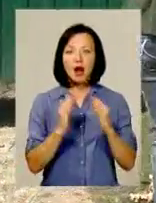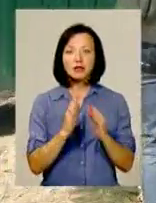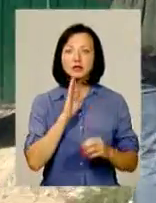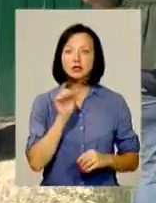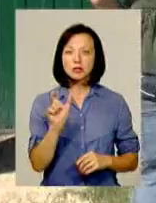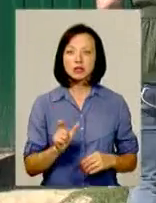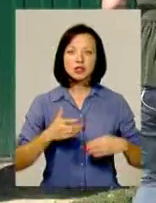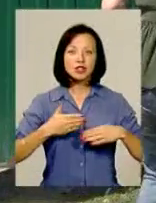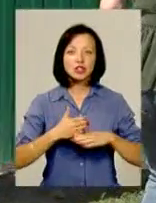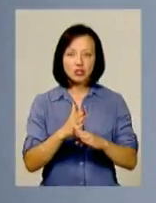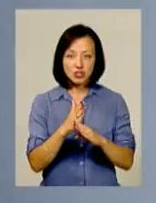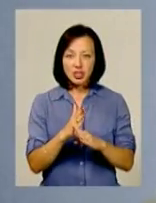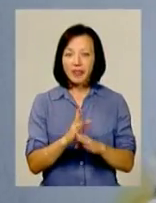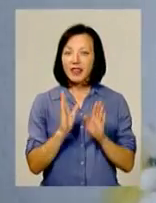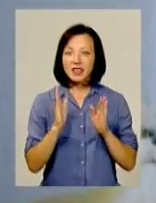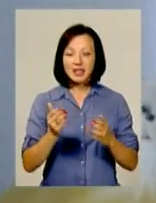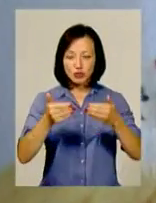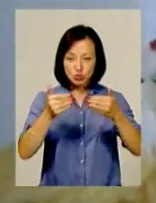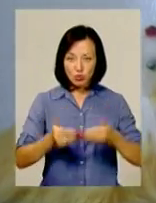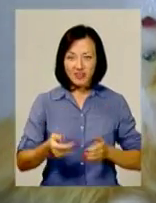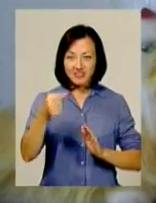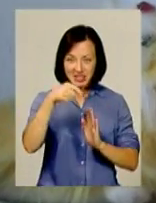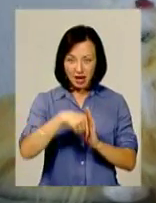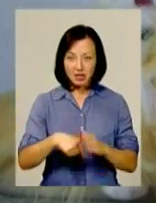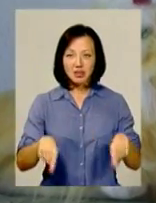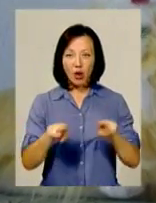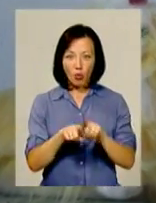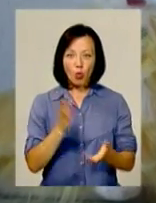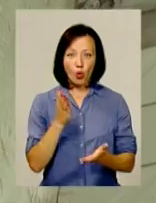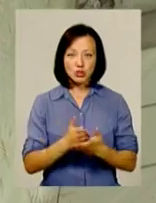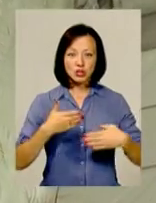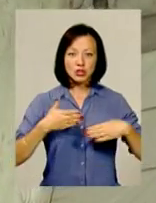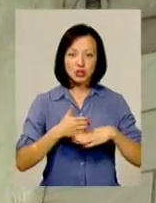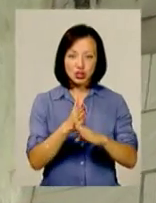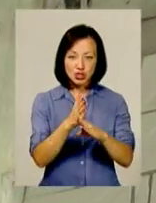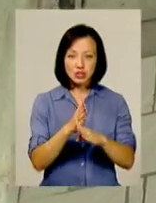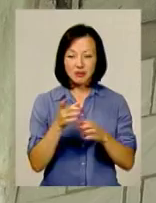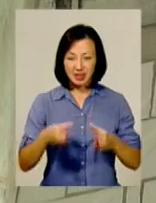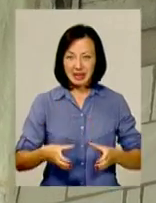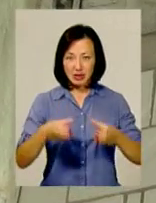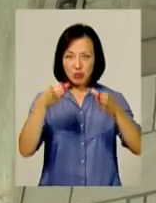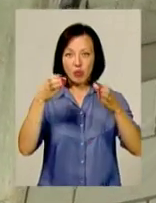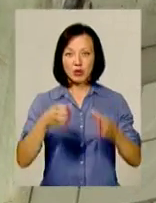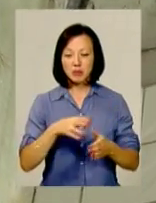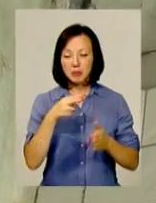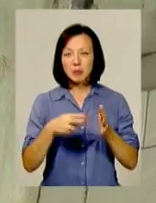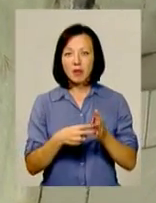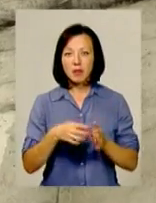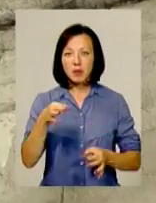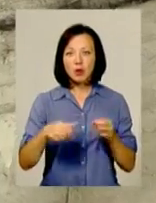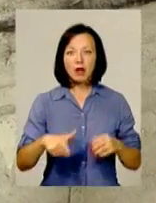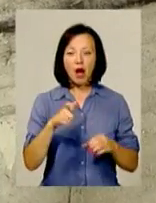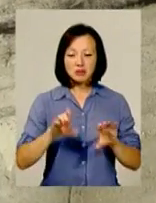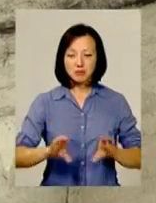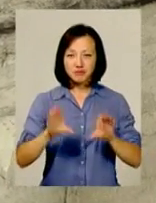Савадаш тріщить по всіх швах. І не тільки ззовні, всередині також тріщини. З печі йдемо ходу, куди, до речі, підведений природний газ, пооблітали